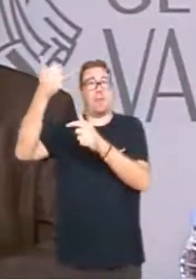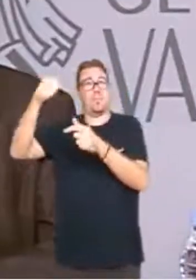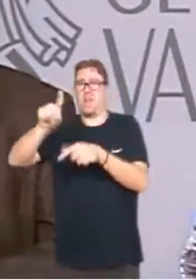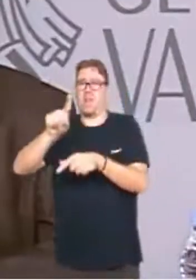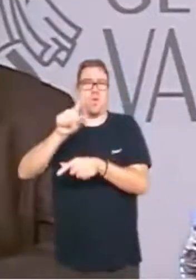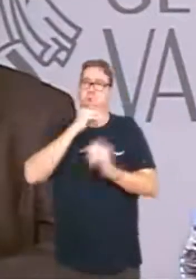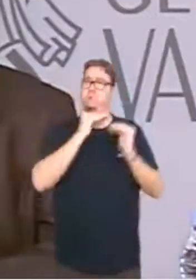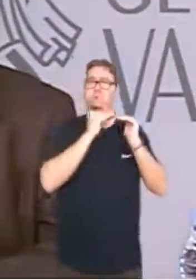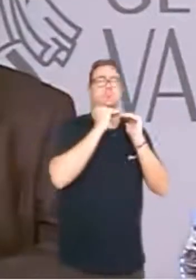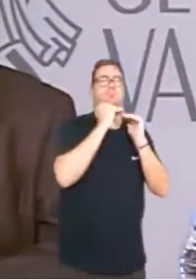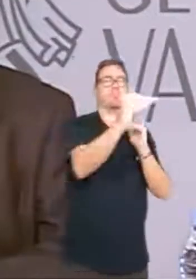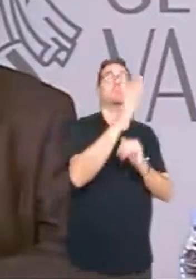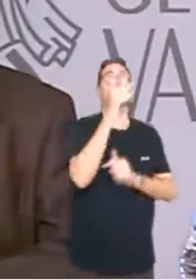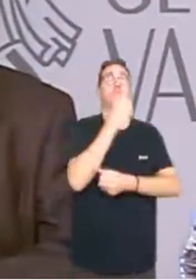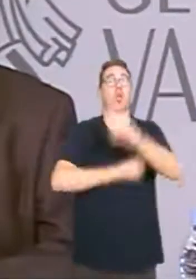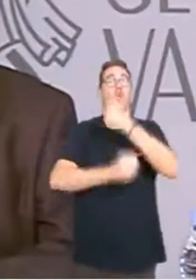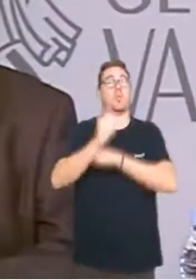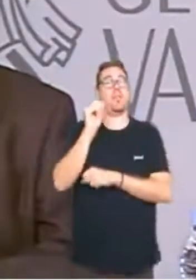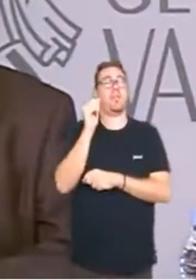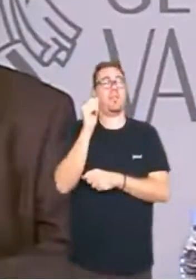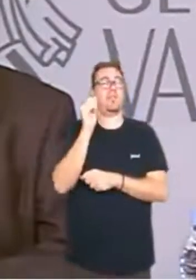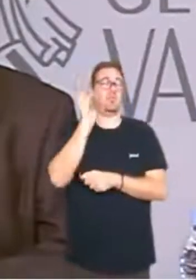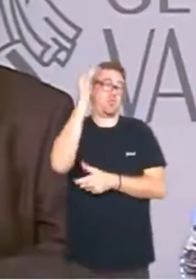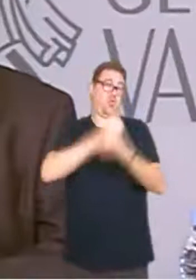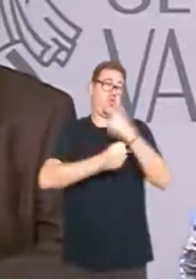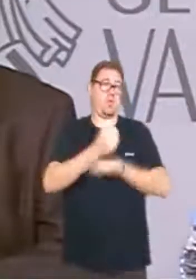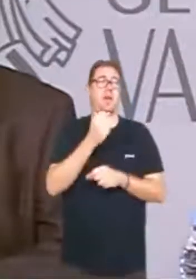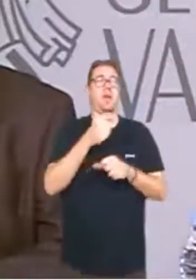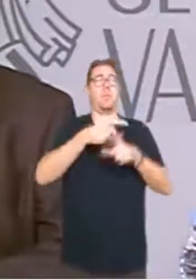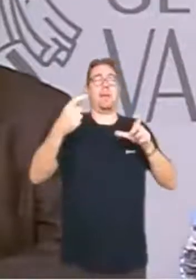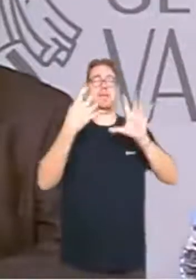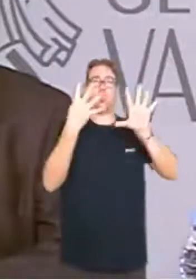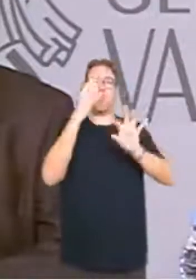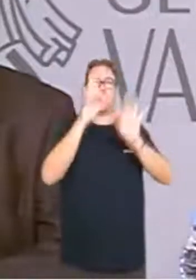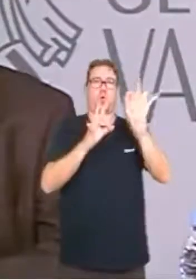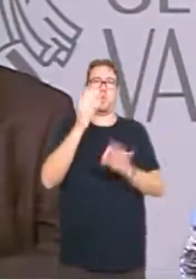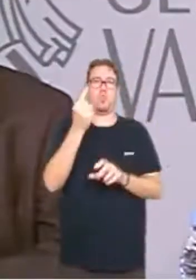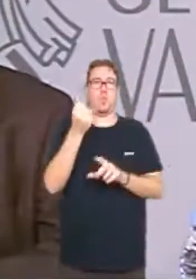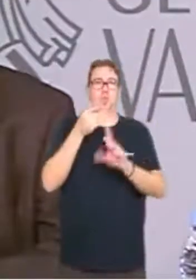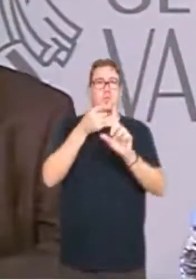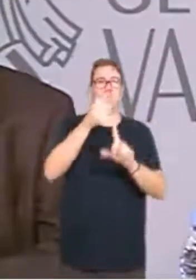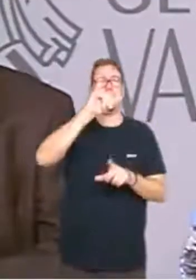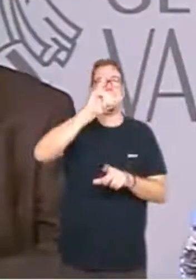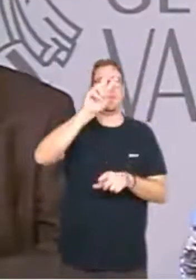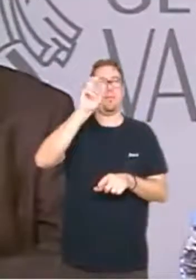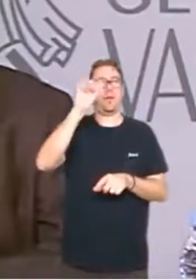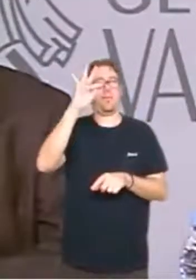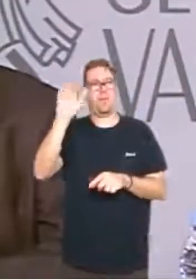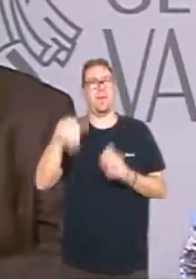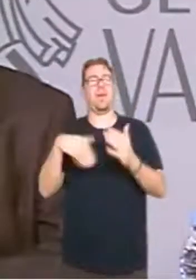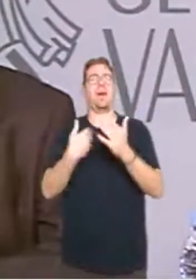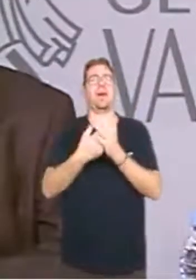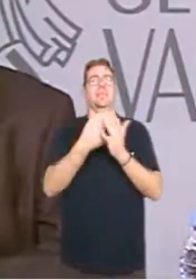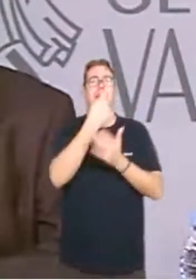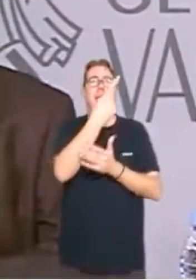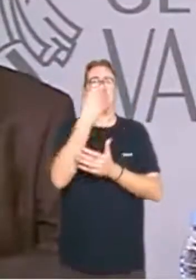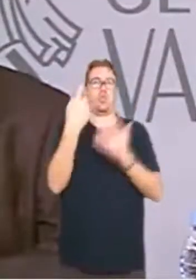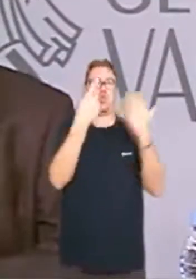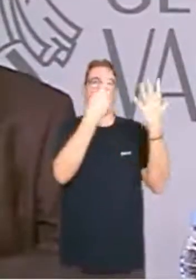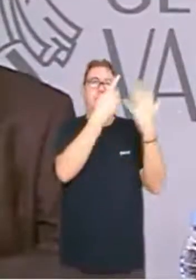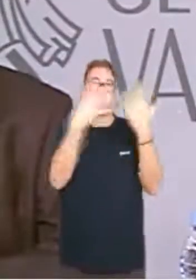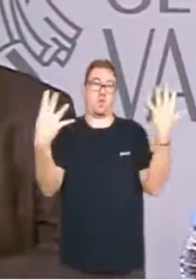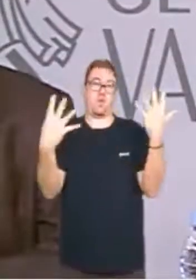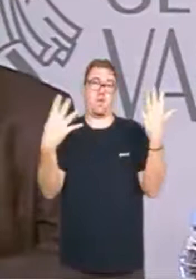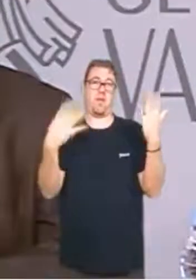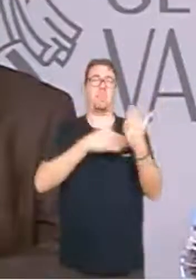Per això la Conselleria d'Economia Sostenible augmentarà un 9% el pressupost de l'IVACE fins als 109 milions d'euros